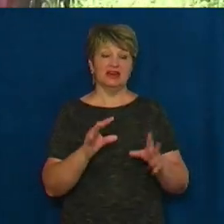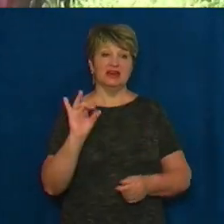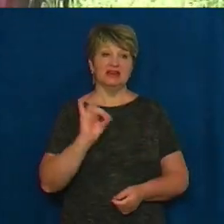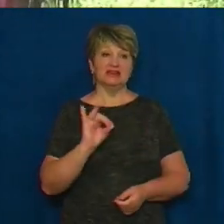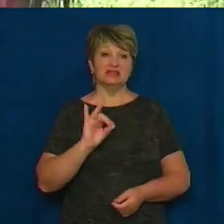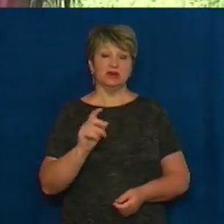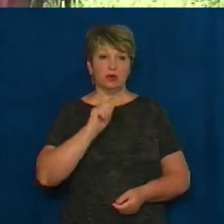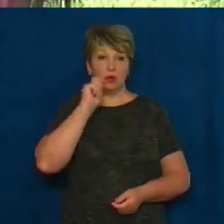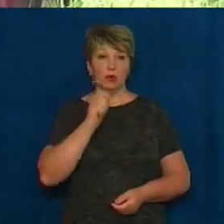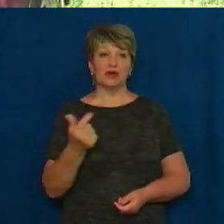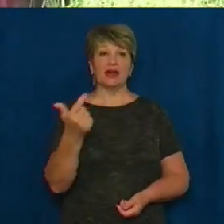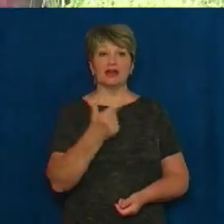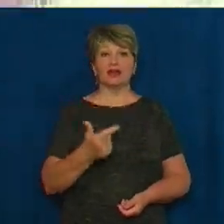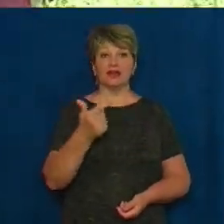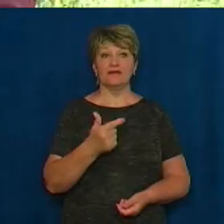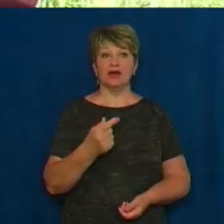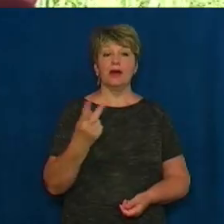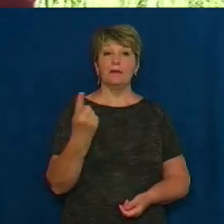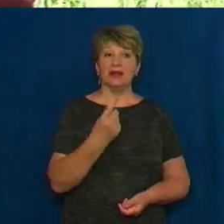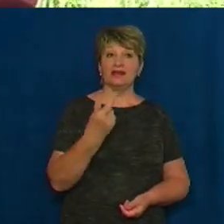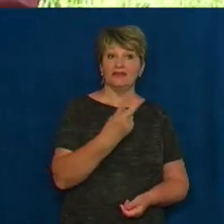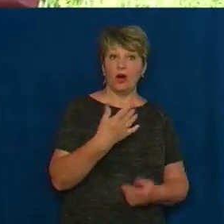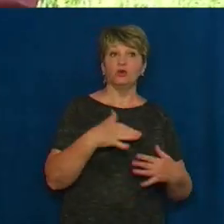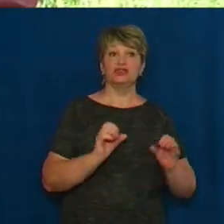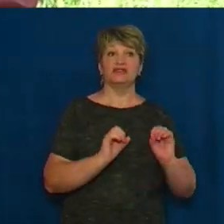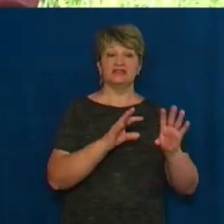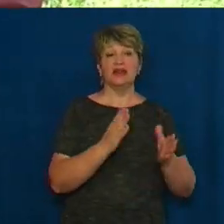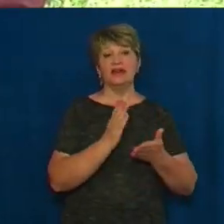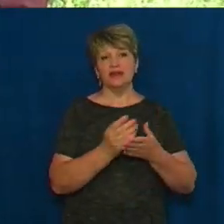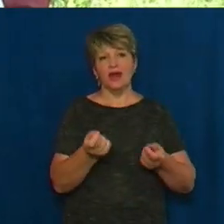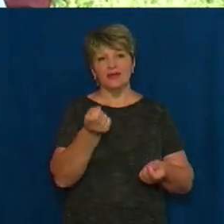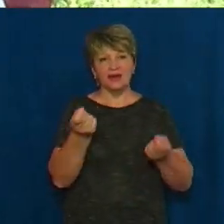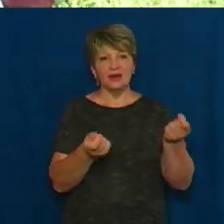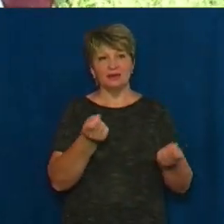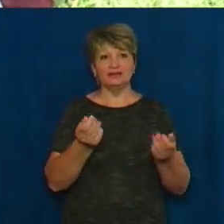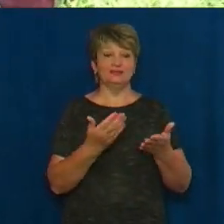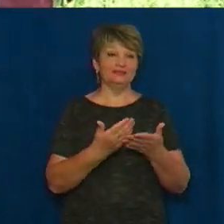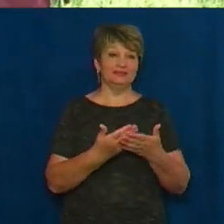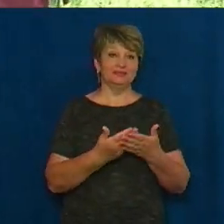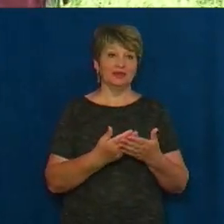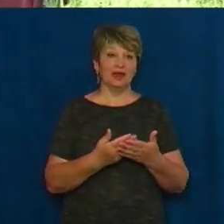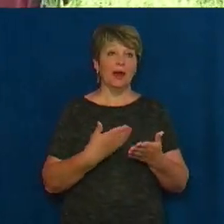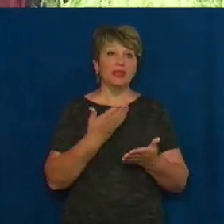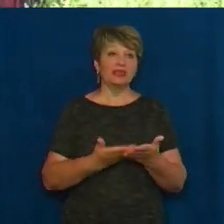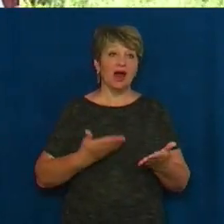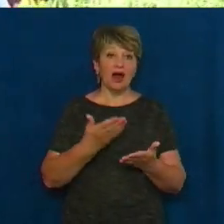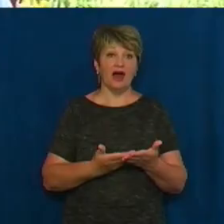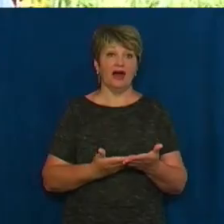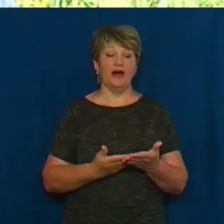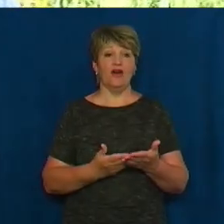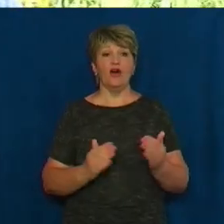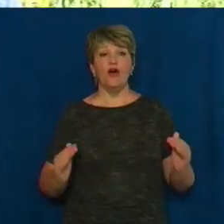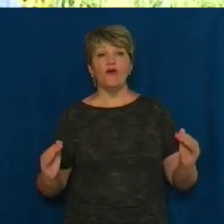географія. Перші два вже здав. Є деякі нюанси. В основному має ці дані. Висота гір,